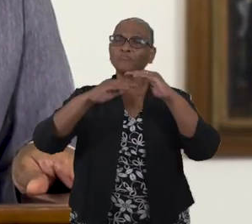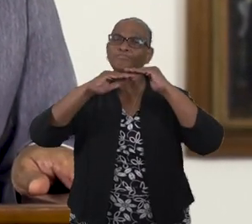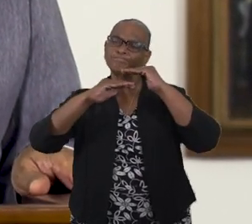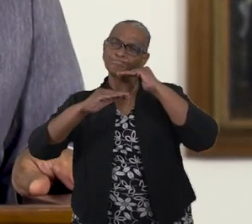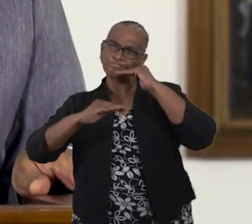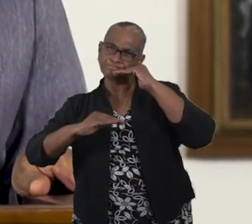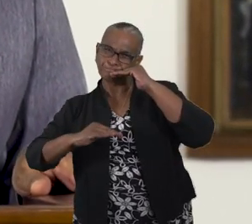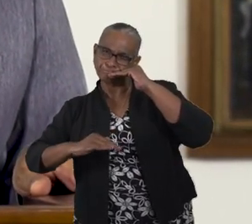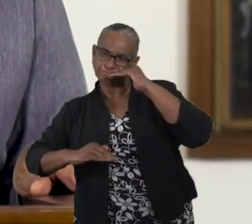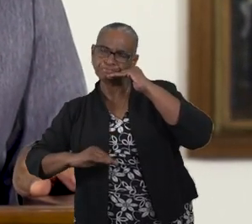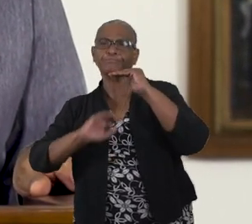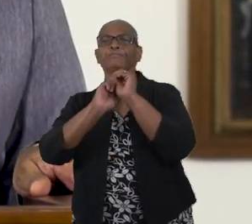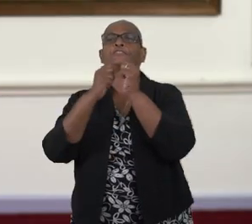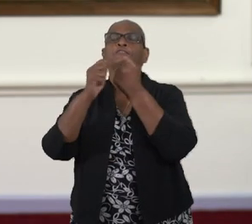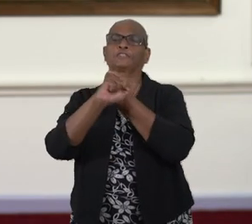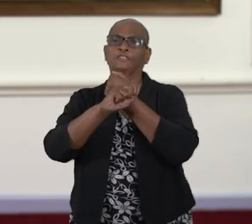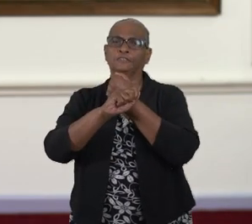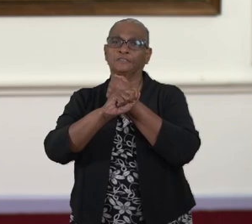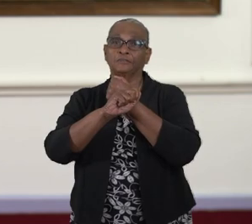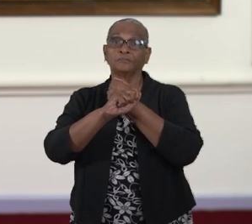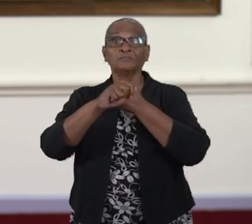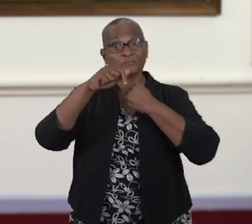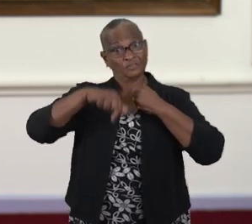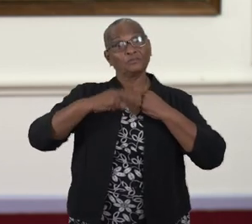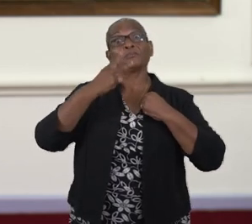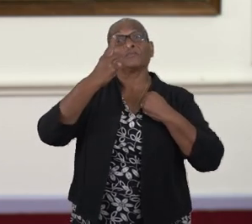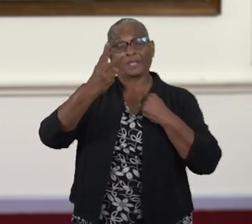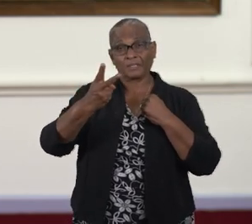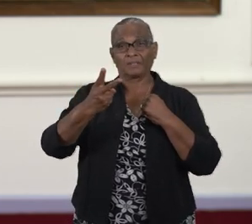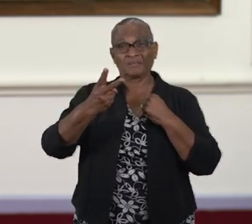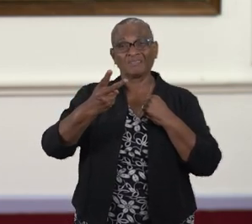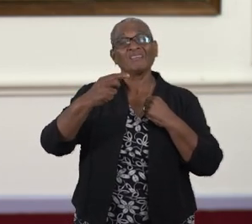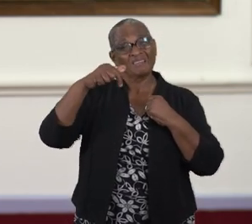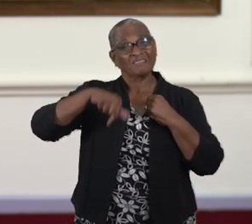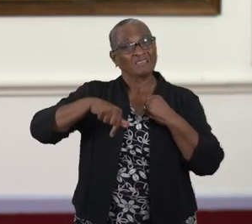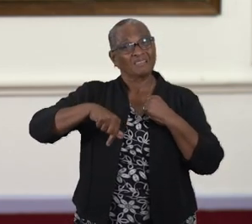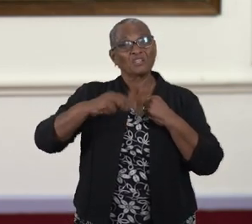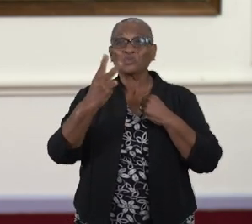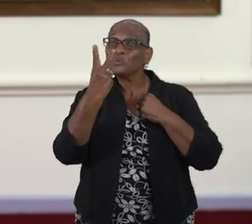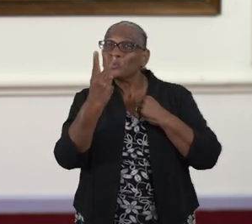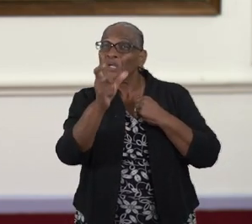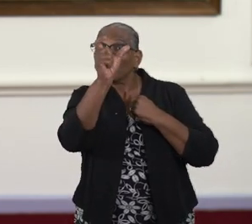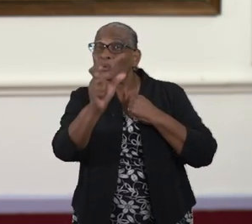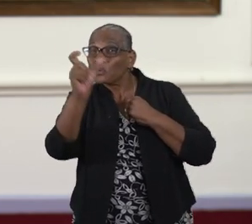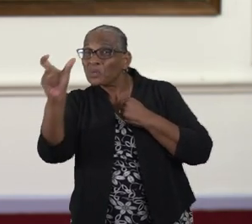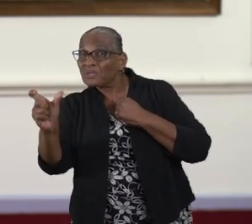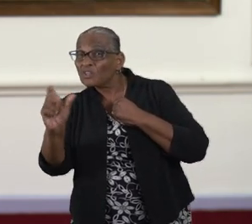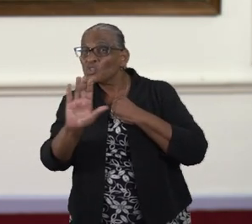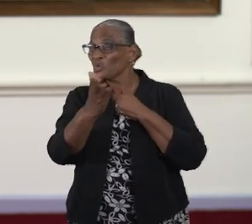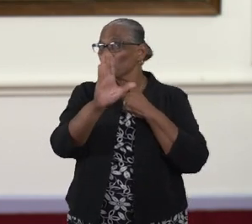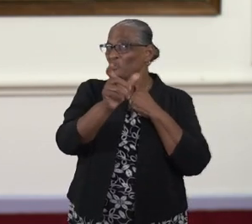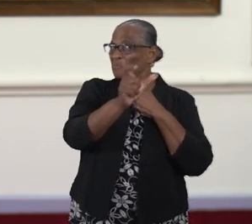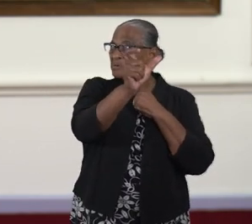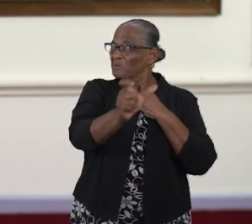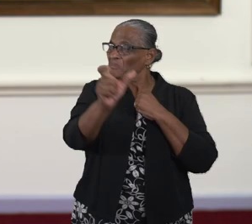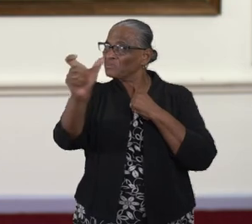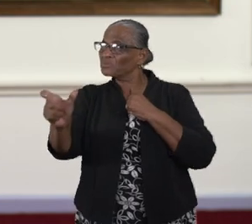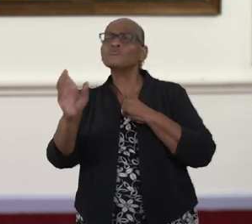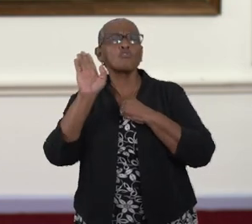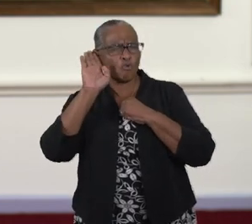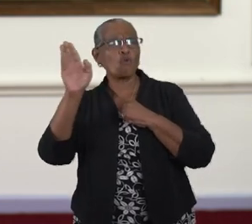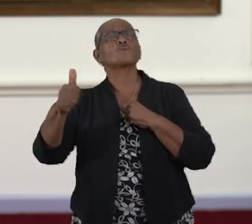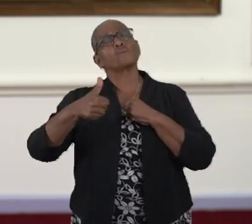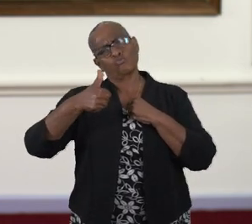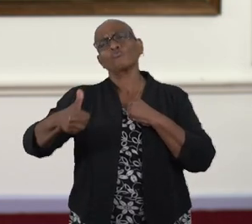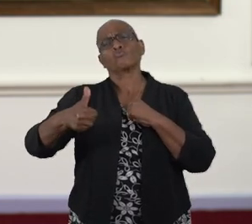en het tij te keren. We hebben kunnen opmerken dat in die twee weken sommigen van u gehoor